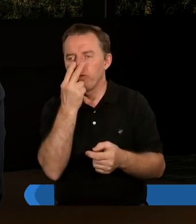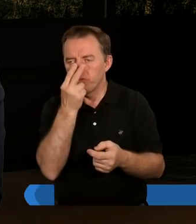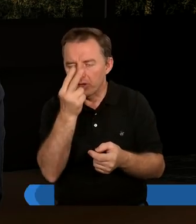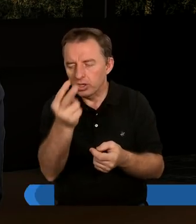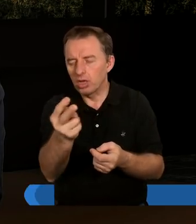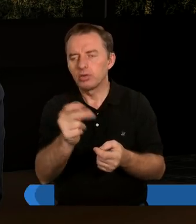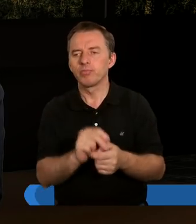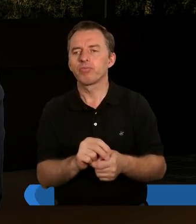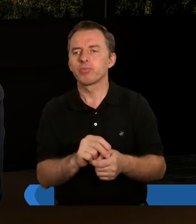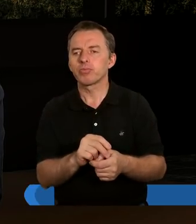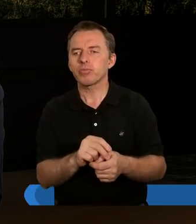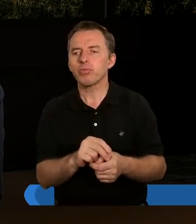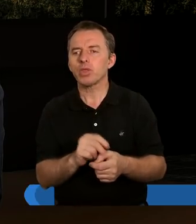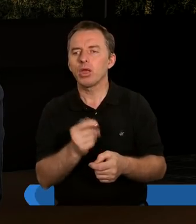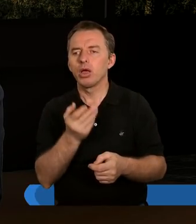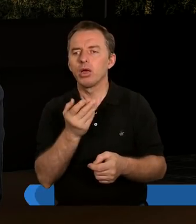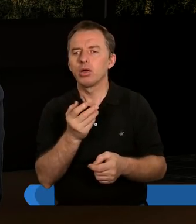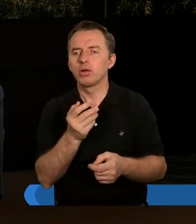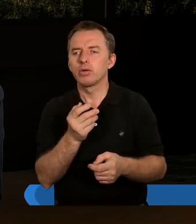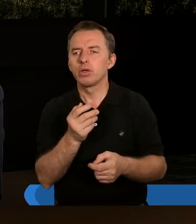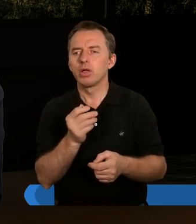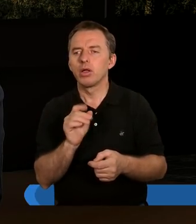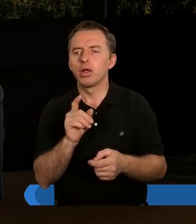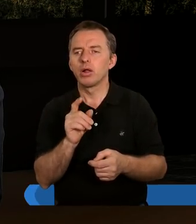Ja przeczytam kiedyś taką ciekawą myśl, ponieważ